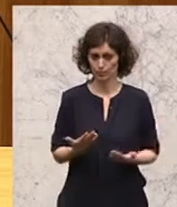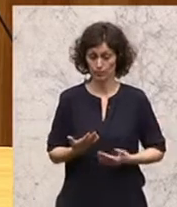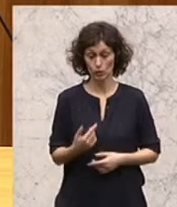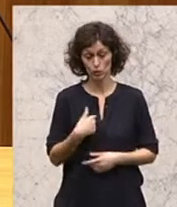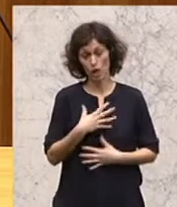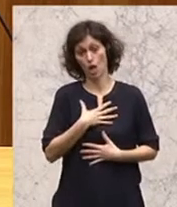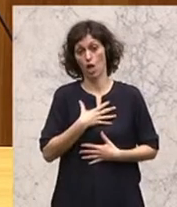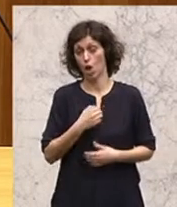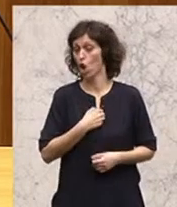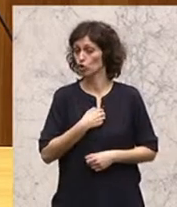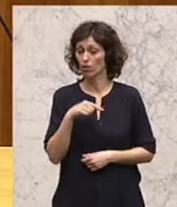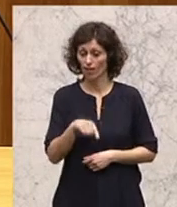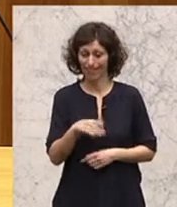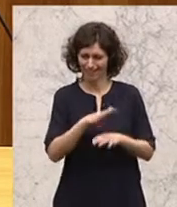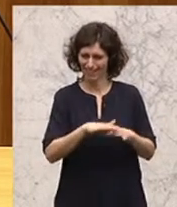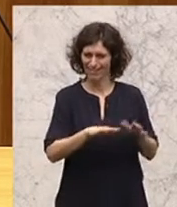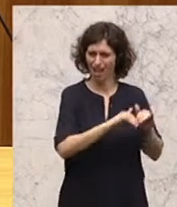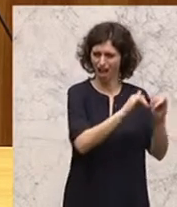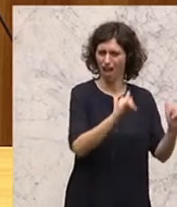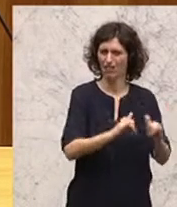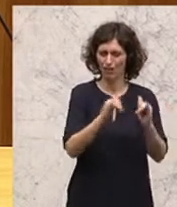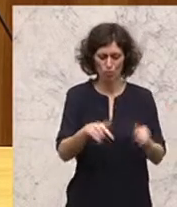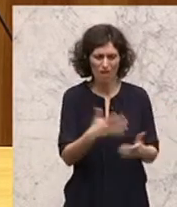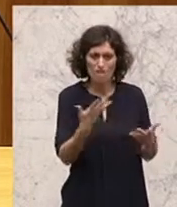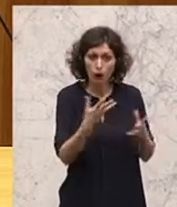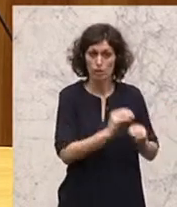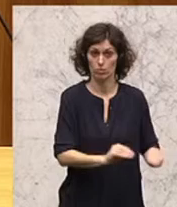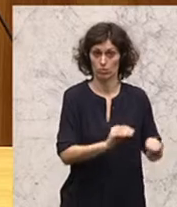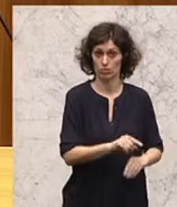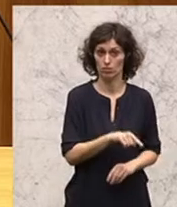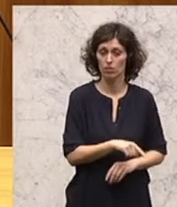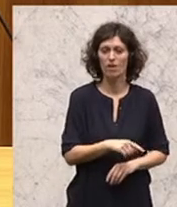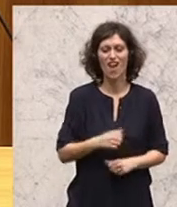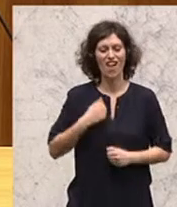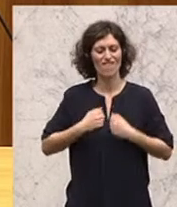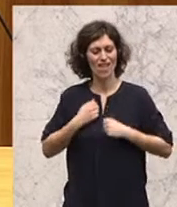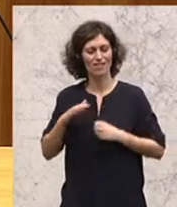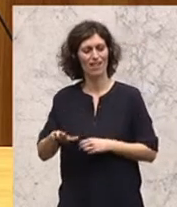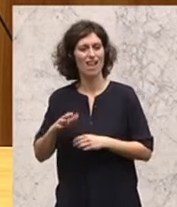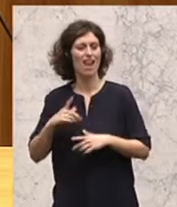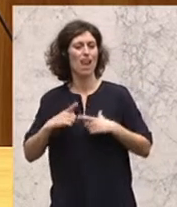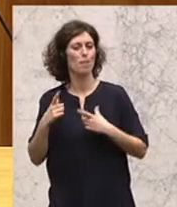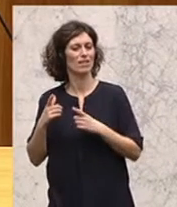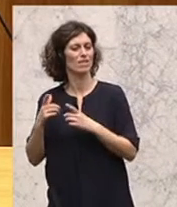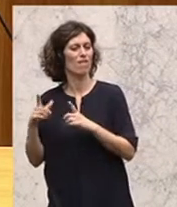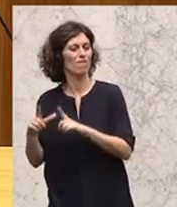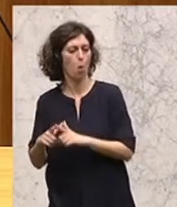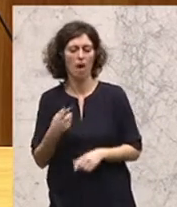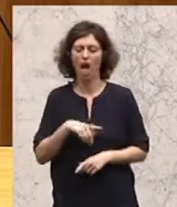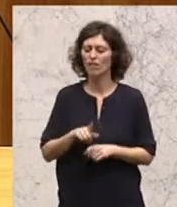Erschreckend ist, was in diesen Kindereinrichtungen vor allem gelehrt wird. Die westliche Lebensweise wird als minderwertige